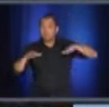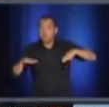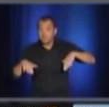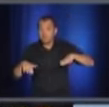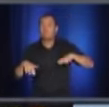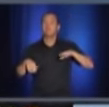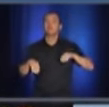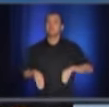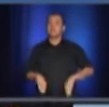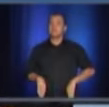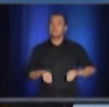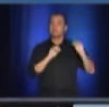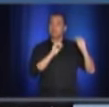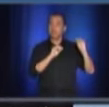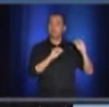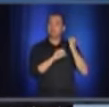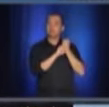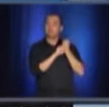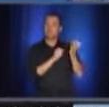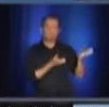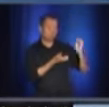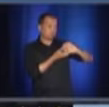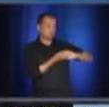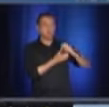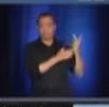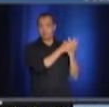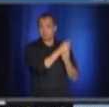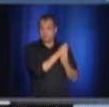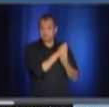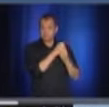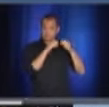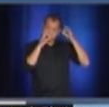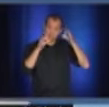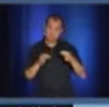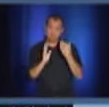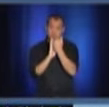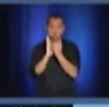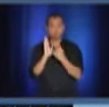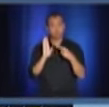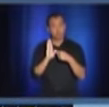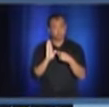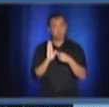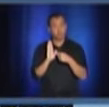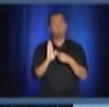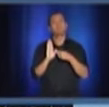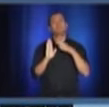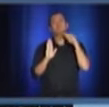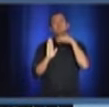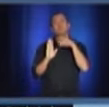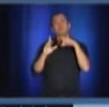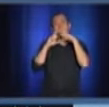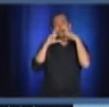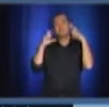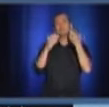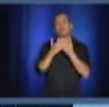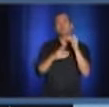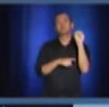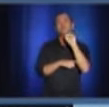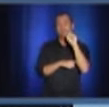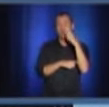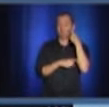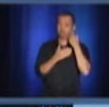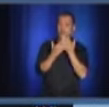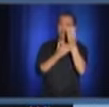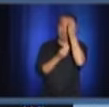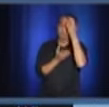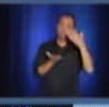'Éducation est en étroit travail avec nous. La question du masque au secondaire va être réévaluée, mais il faut comprendre qu'il y avait un contexte. Il